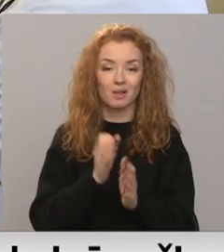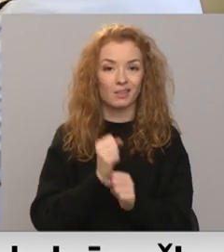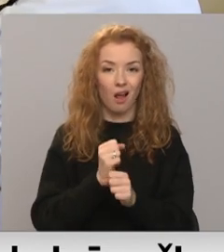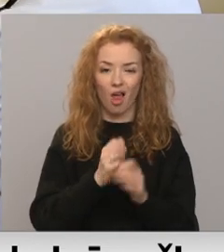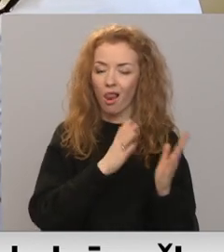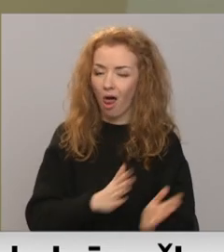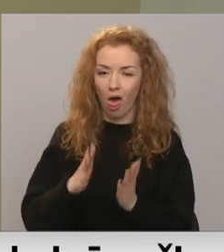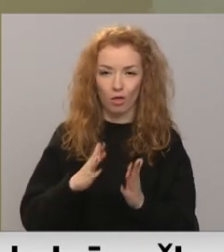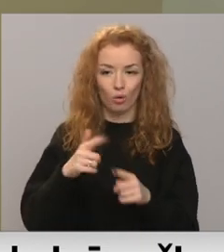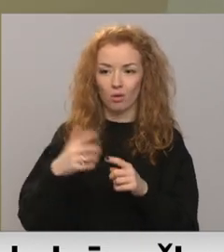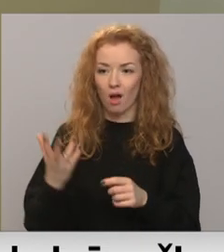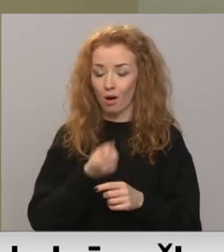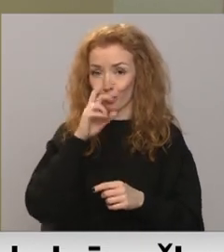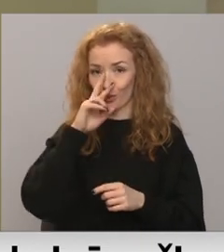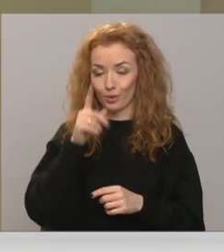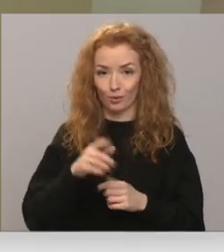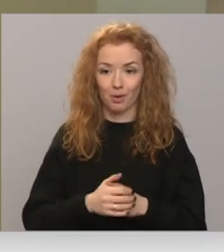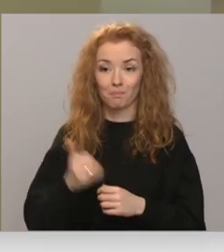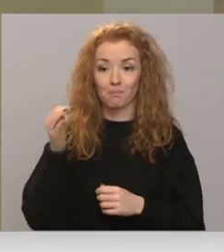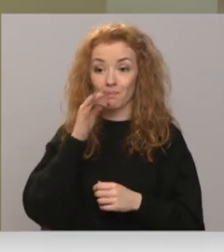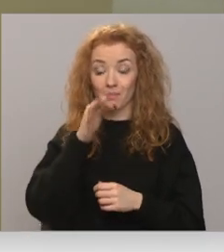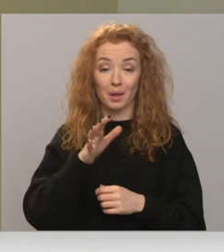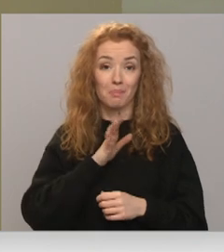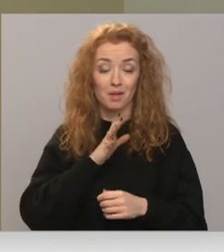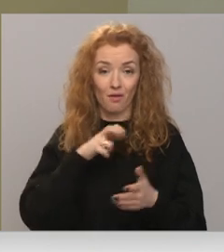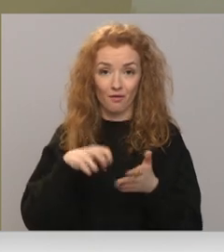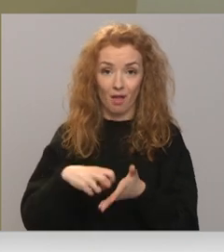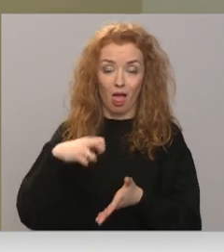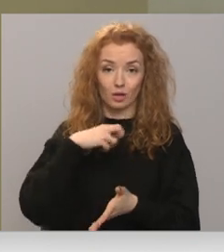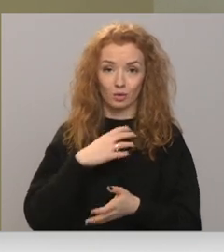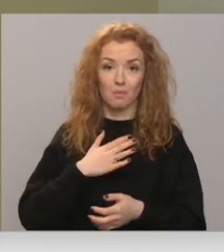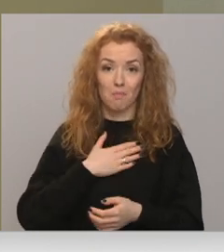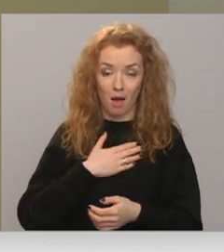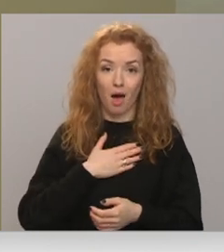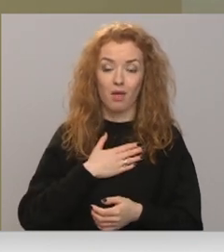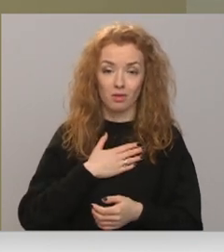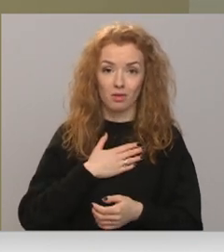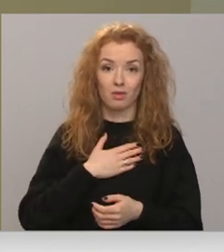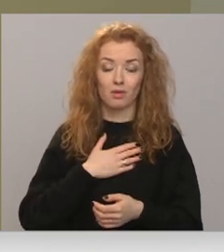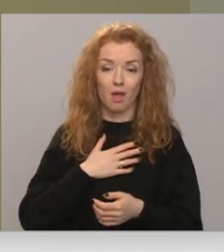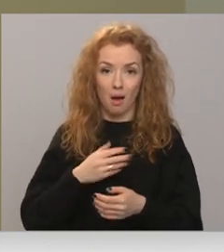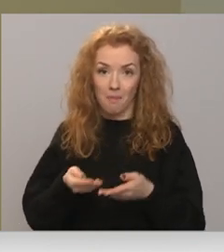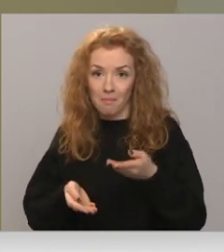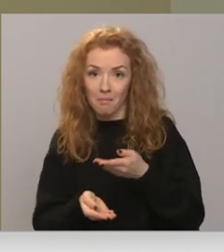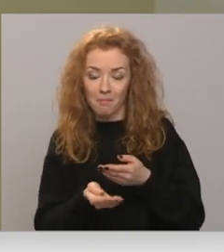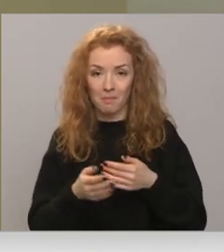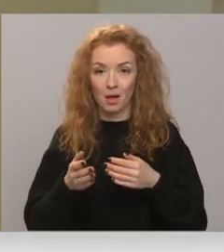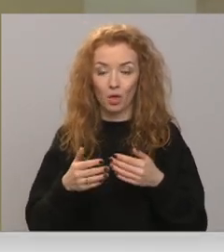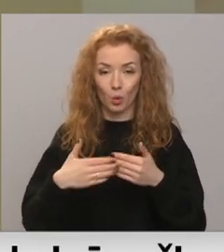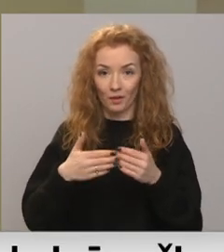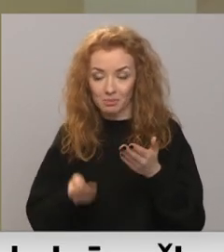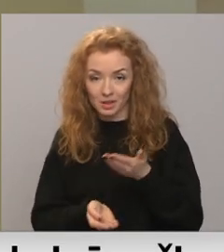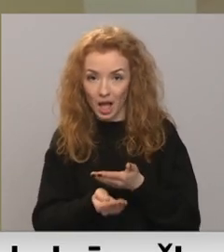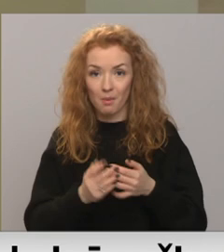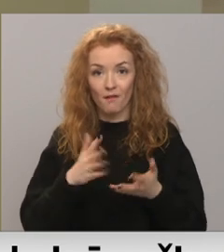un ar kļūdām. Pat vēstule bija viena man pabastas durvīm, kas saka,